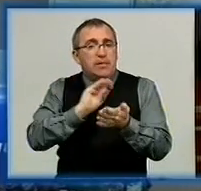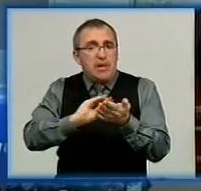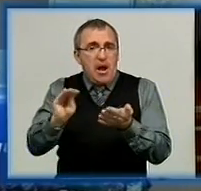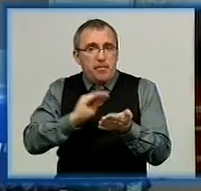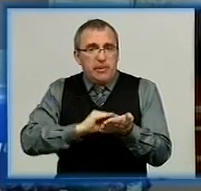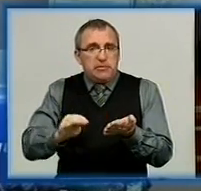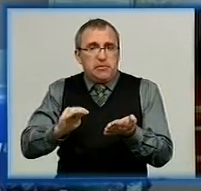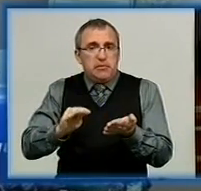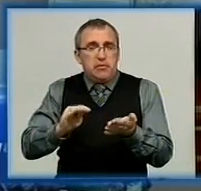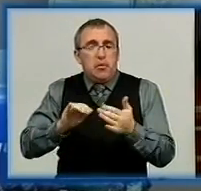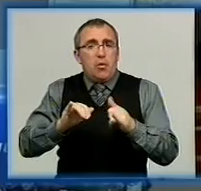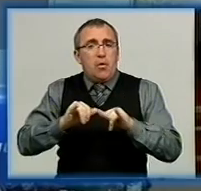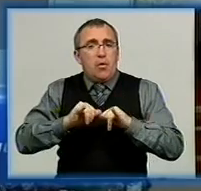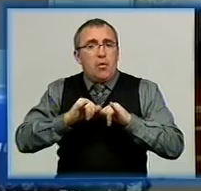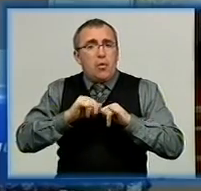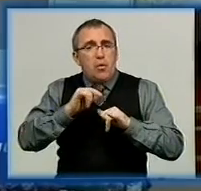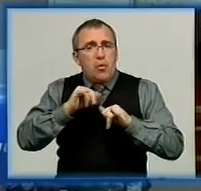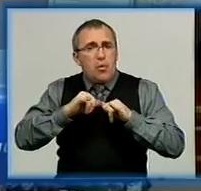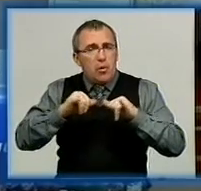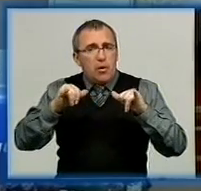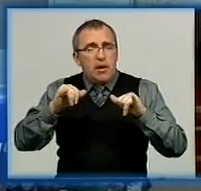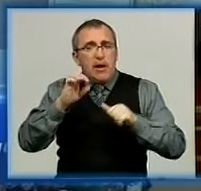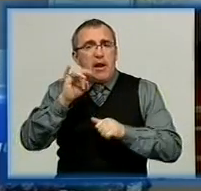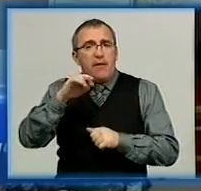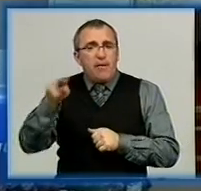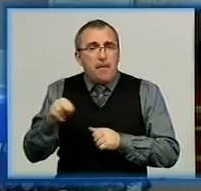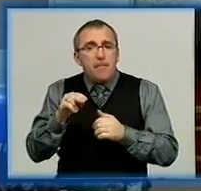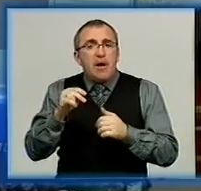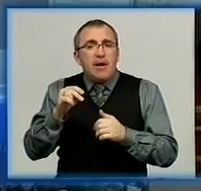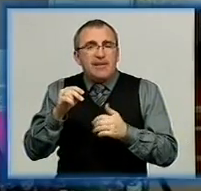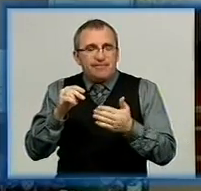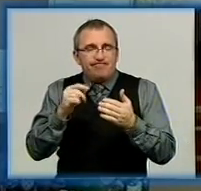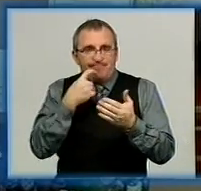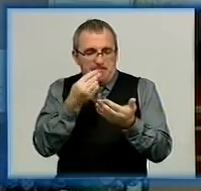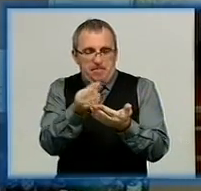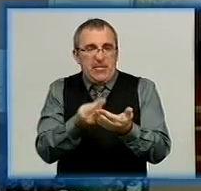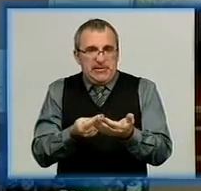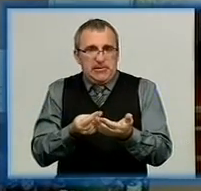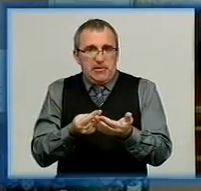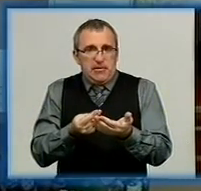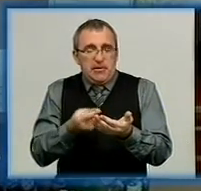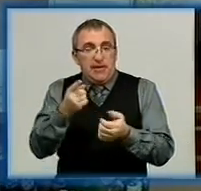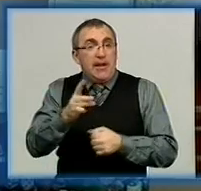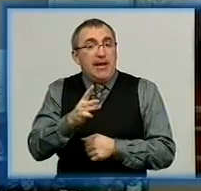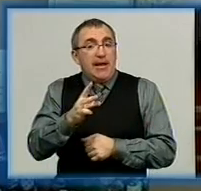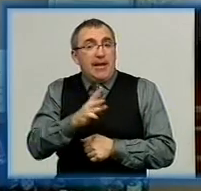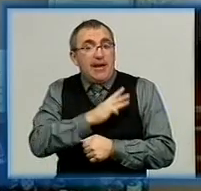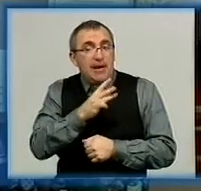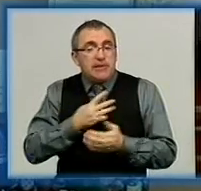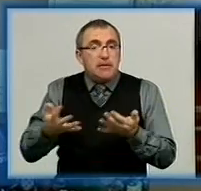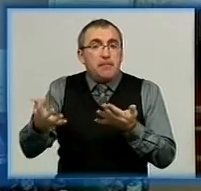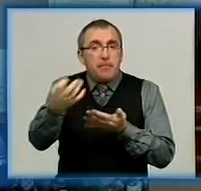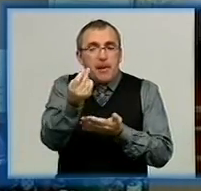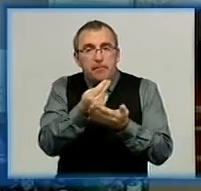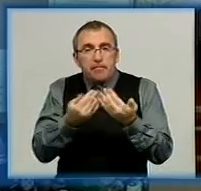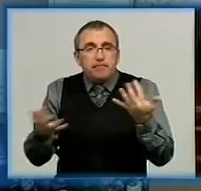розвідку про єлесвідградську писанку. Йому належить ініціатива збирання писанок